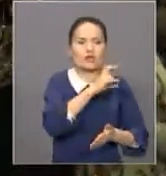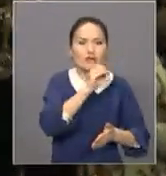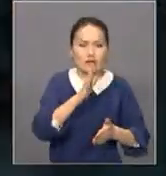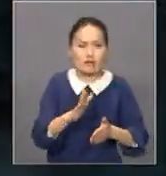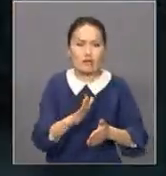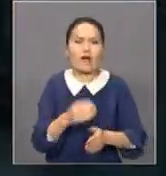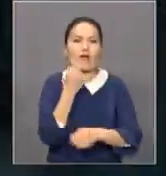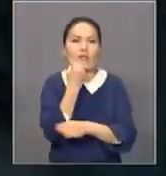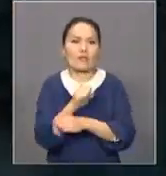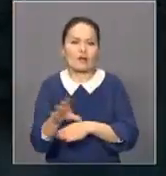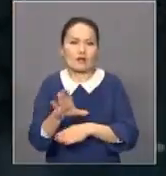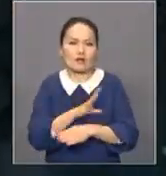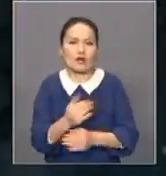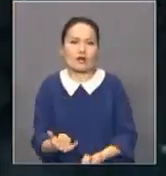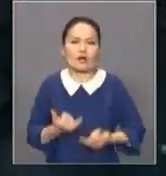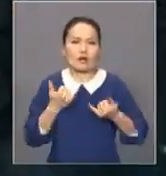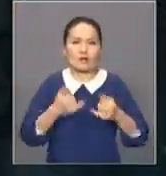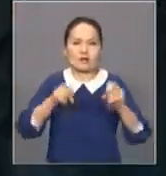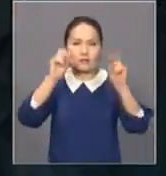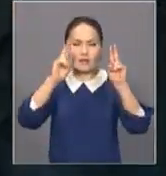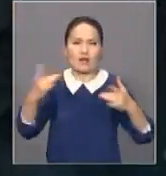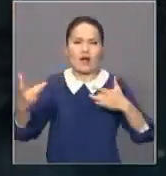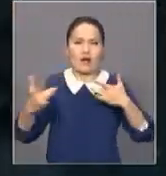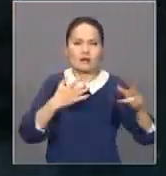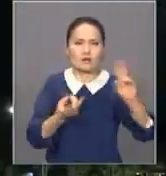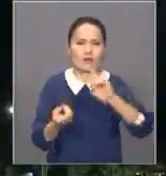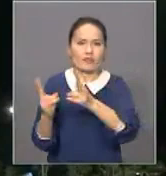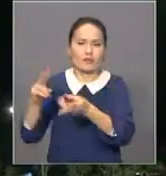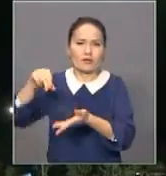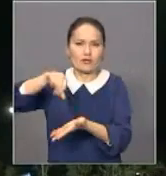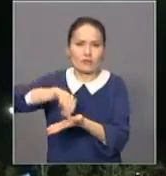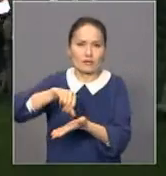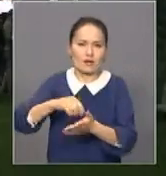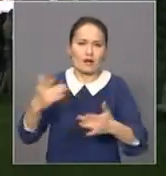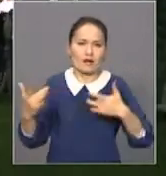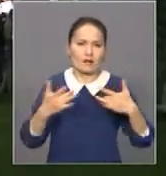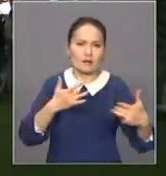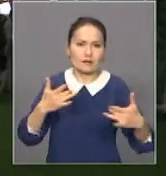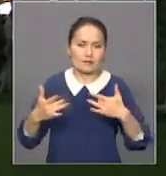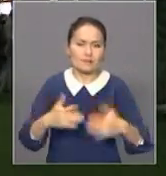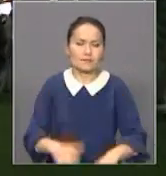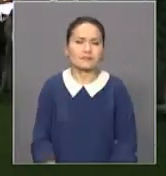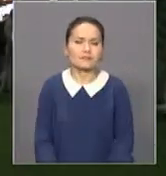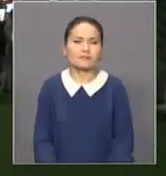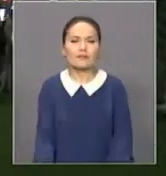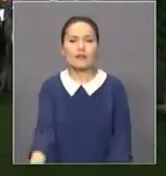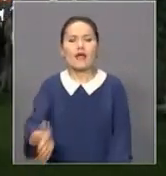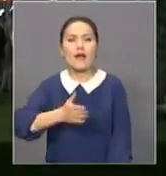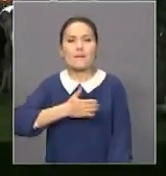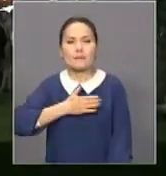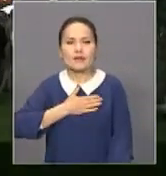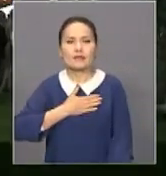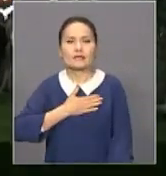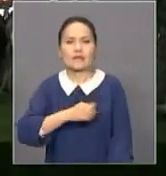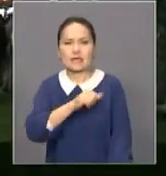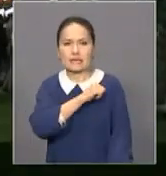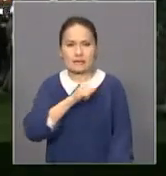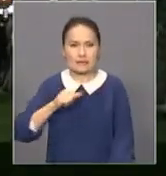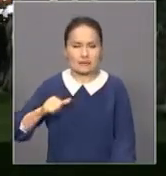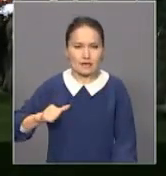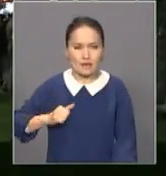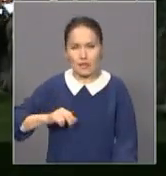Аталған женістің құрметіне арнайы концерт көйілді. Өзім, елбасы Нұрсултан Набишу Назарбаев қа,